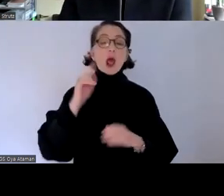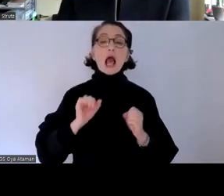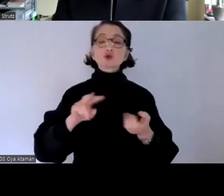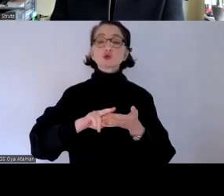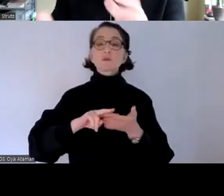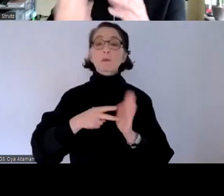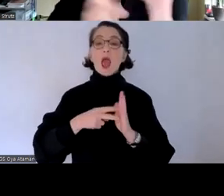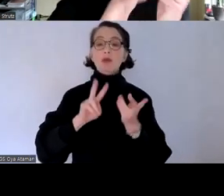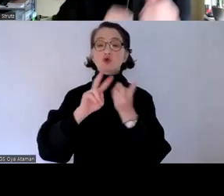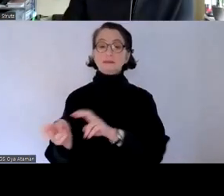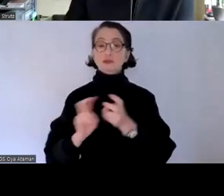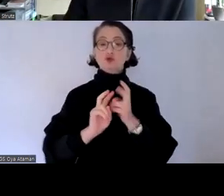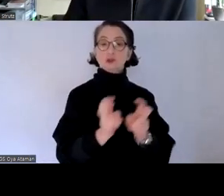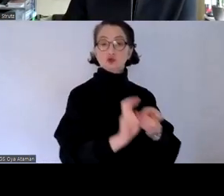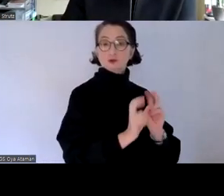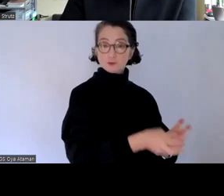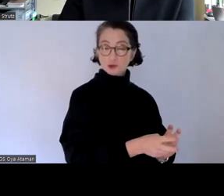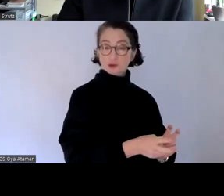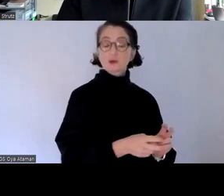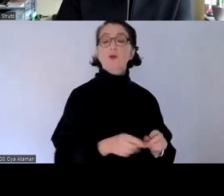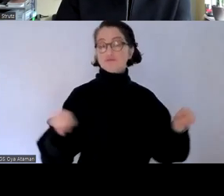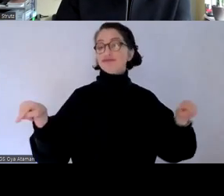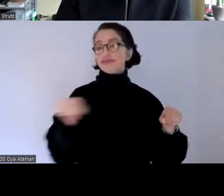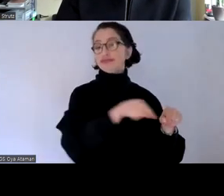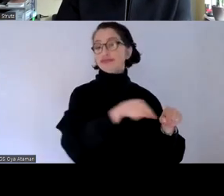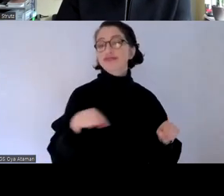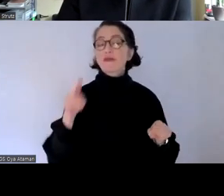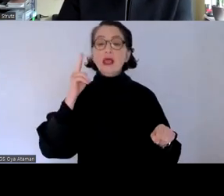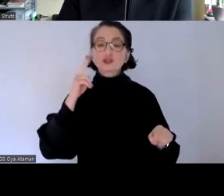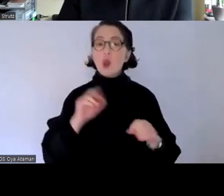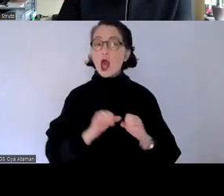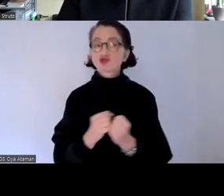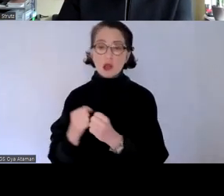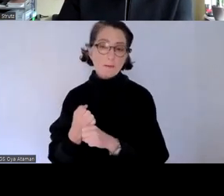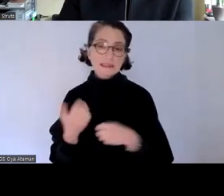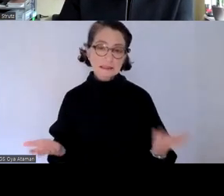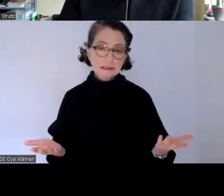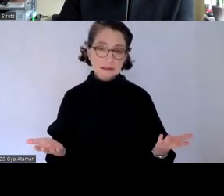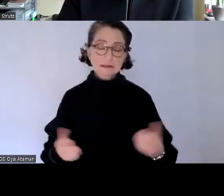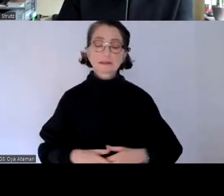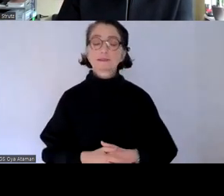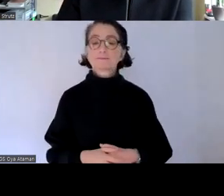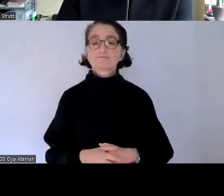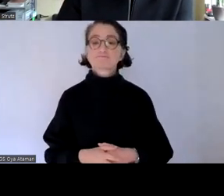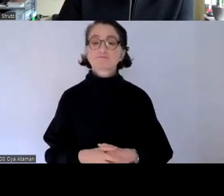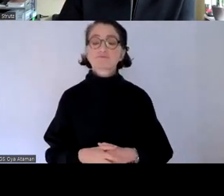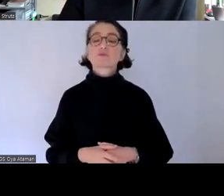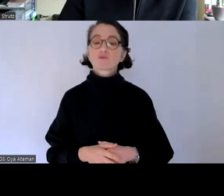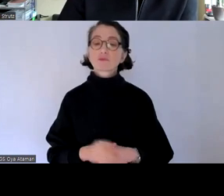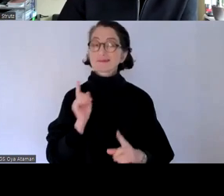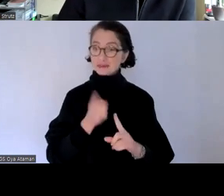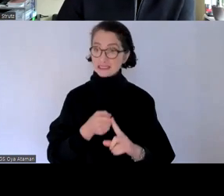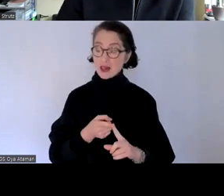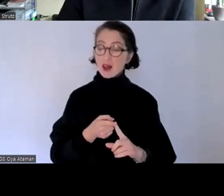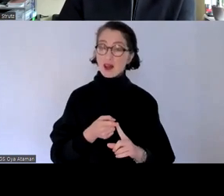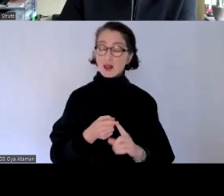übersetzt also die dann von den nationalen staaten gemacht werden um eben in einem viel stärkeren maße eben barrierefreiheit und